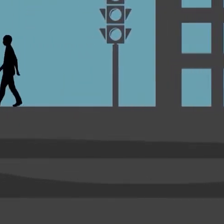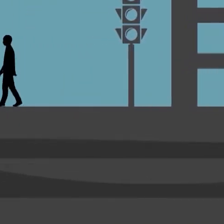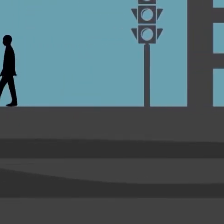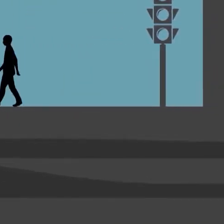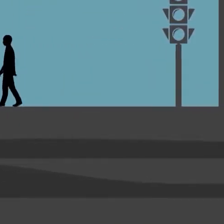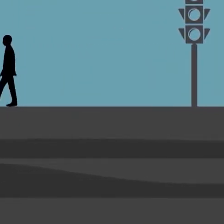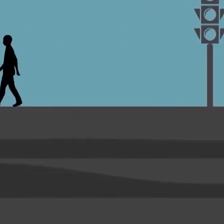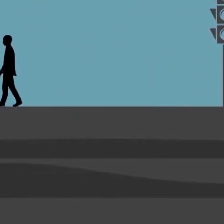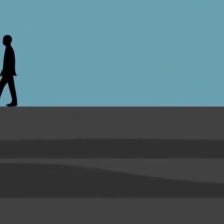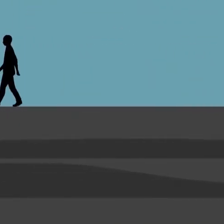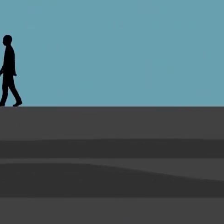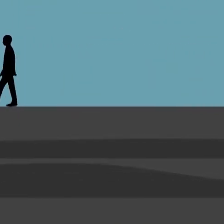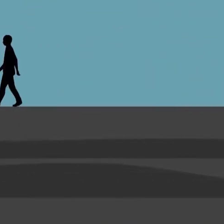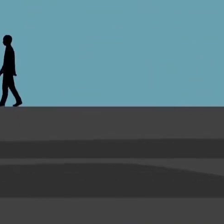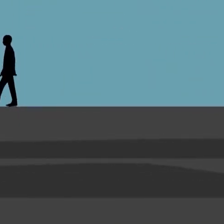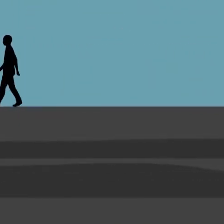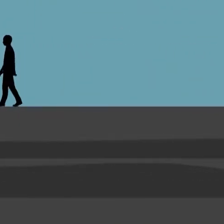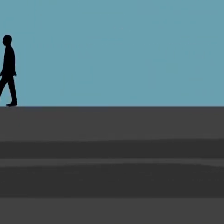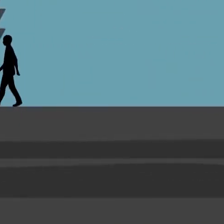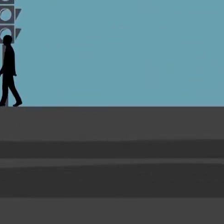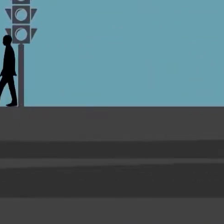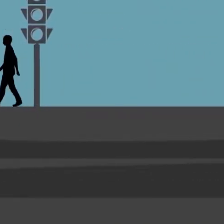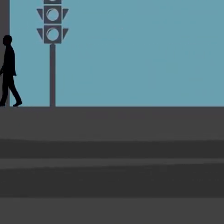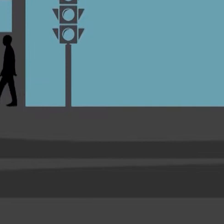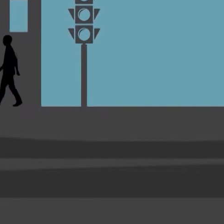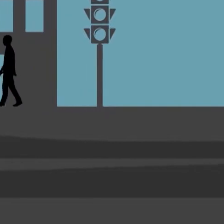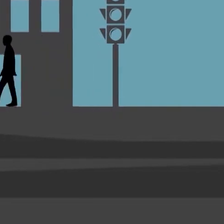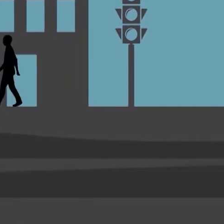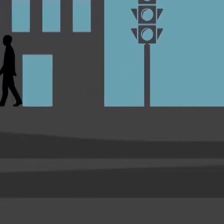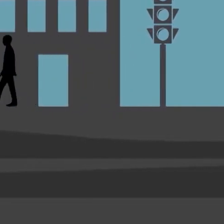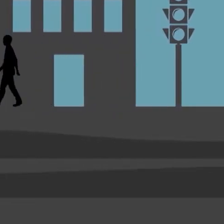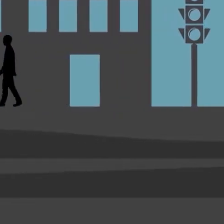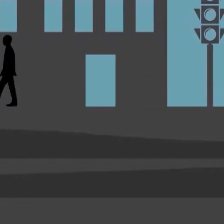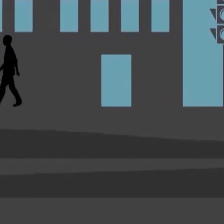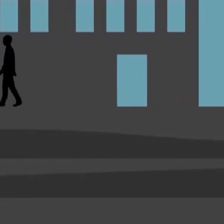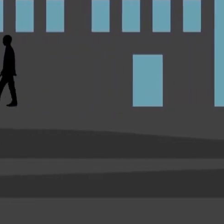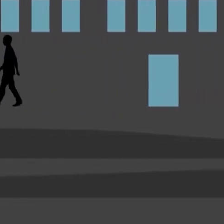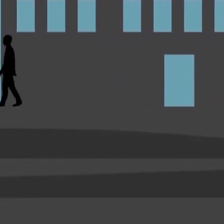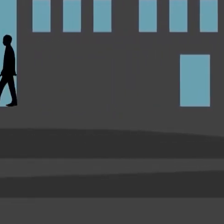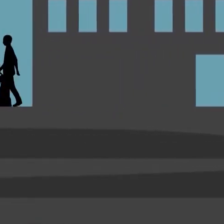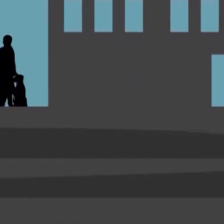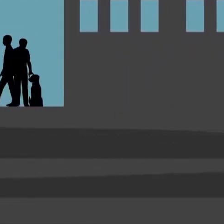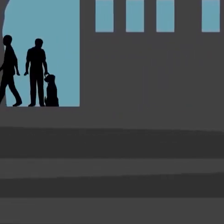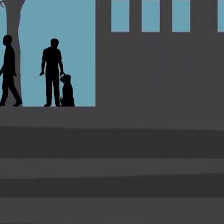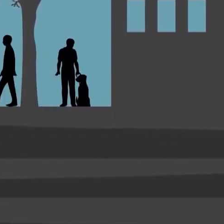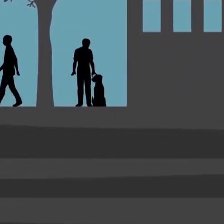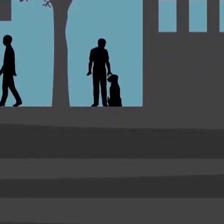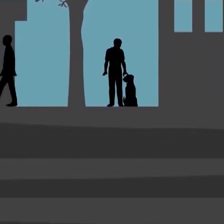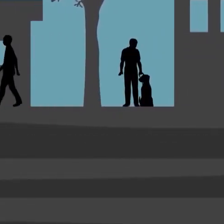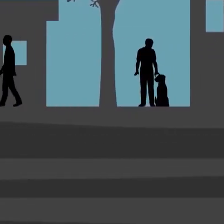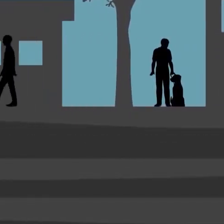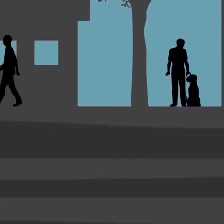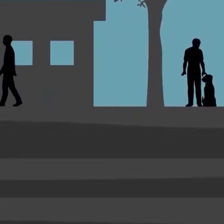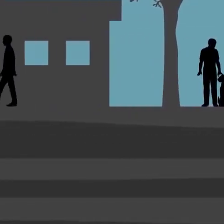I can do anything, I can reach any goal today I can do what I